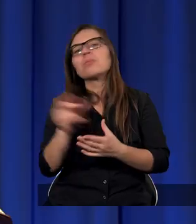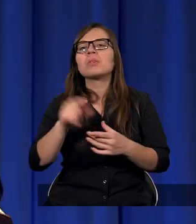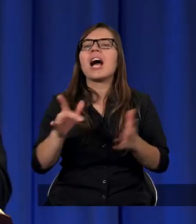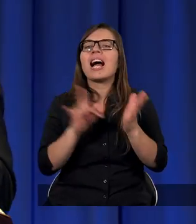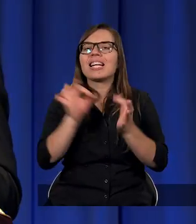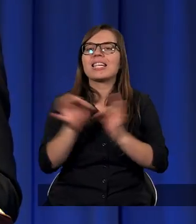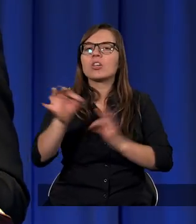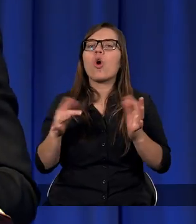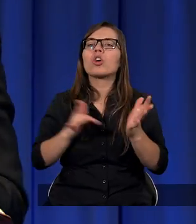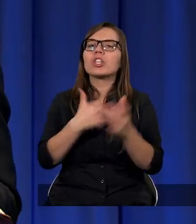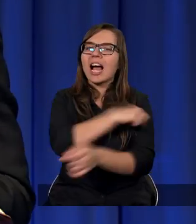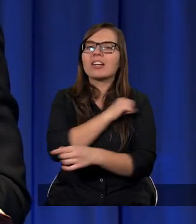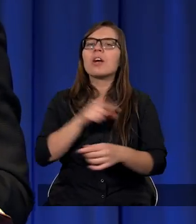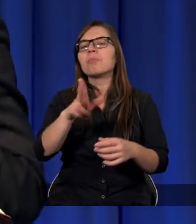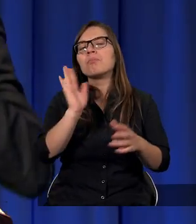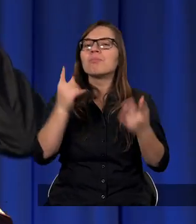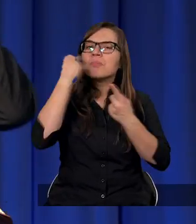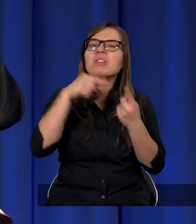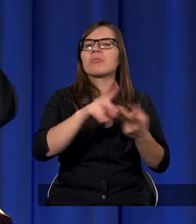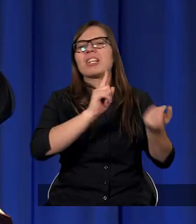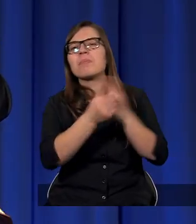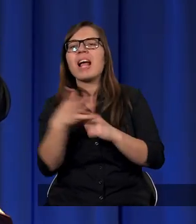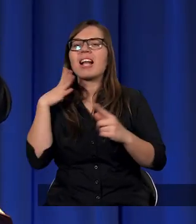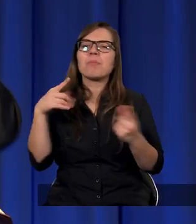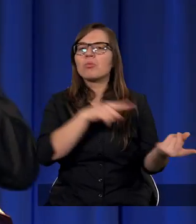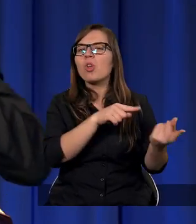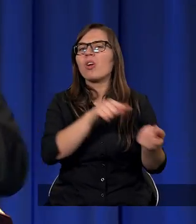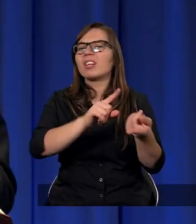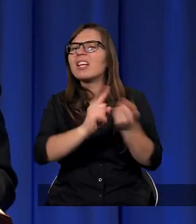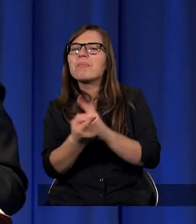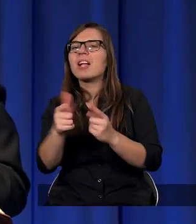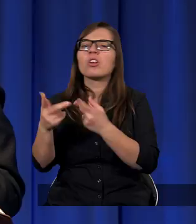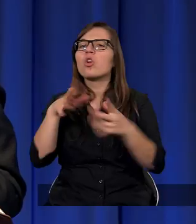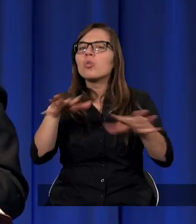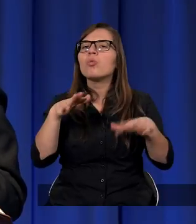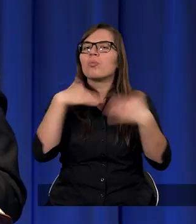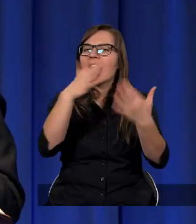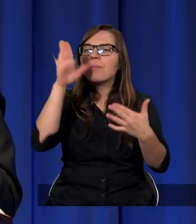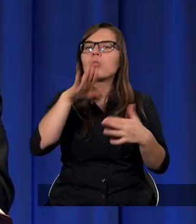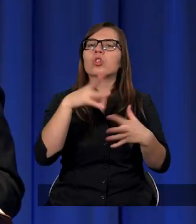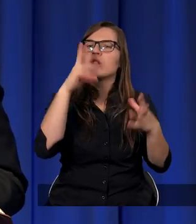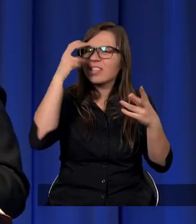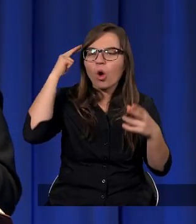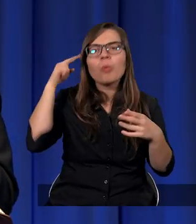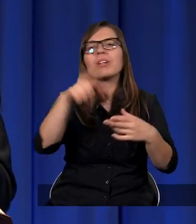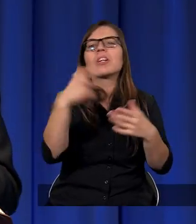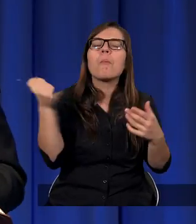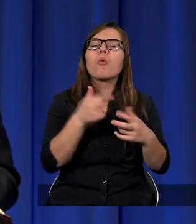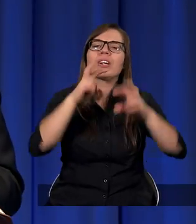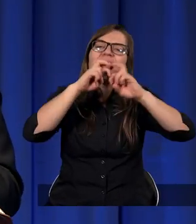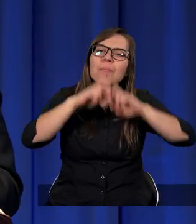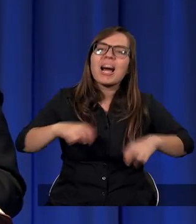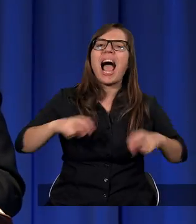samo, raz rozumieli tak, potem zmieniali, potem Bóg dawał im lepsze zrozumienie, dlatego musieli to skorygować, musieli to